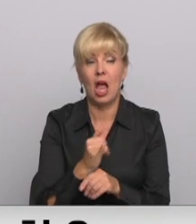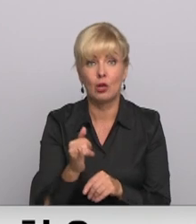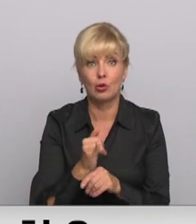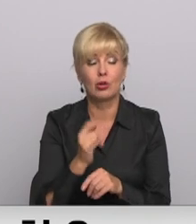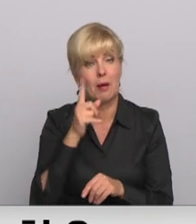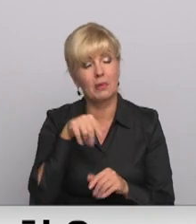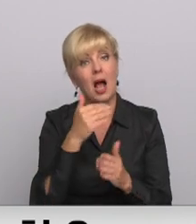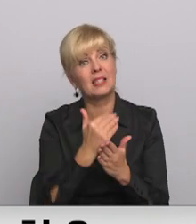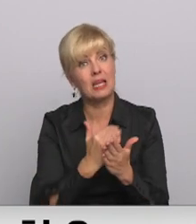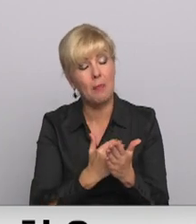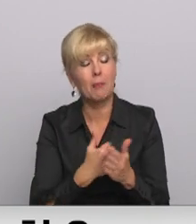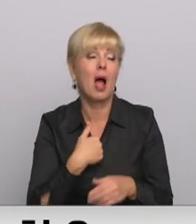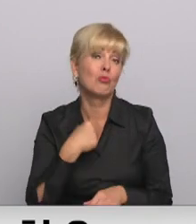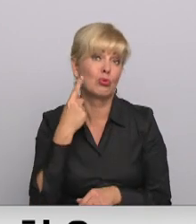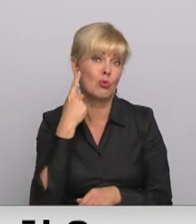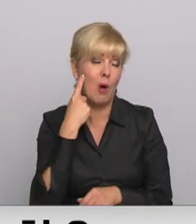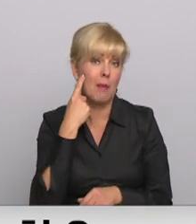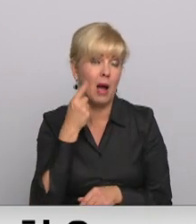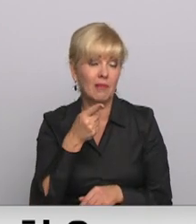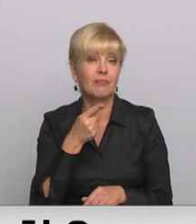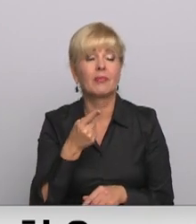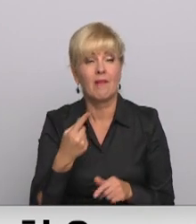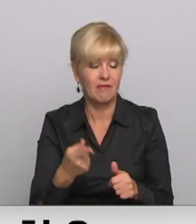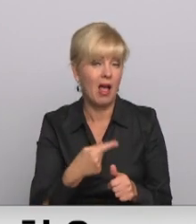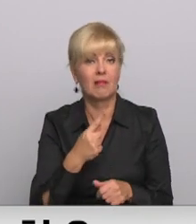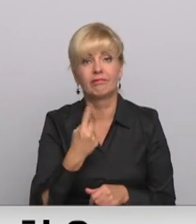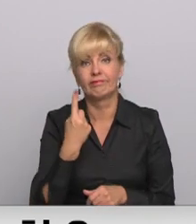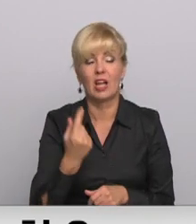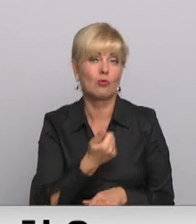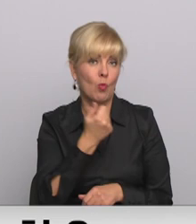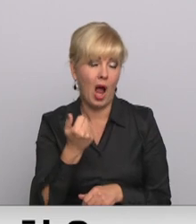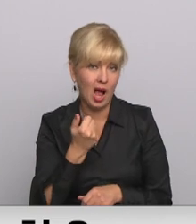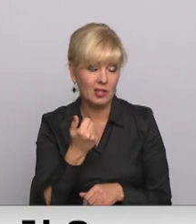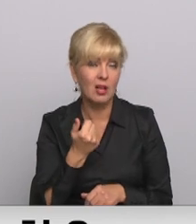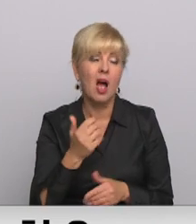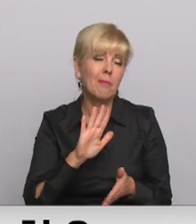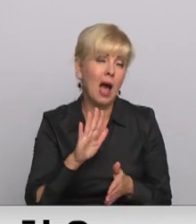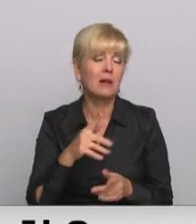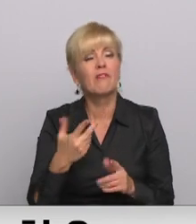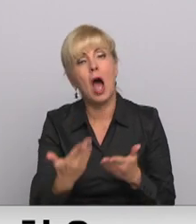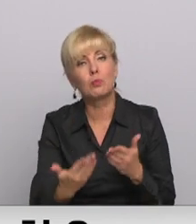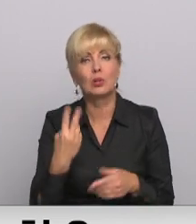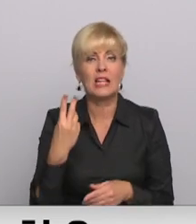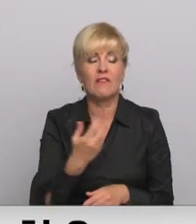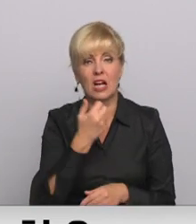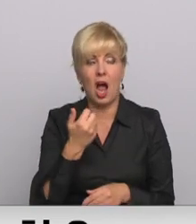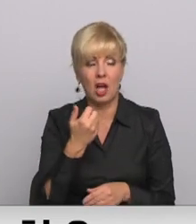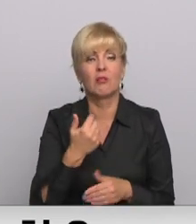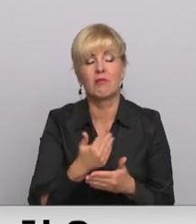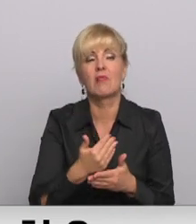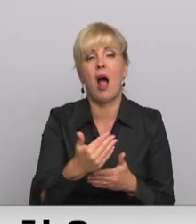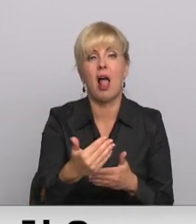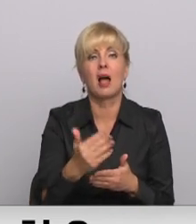ar prasībām. Līdz ar to es domāju, ka vēl vismaz gads paies, ja ne divi, kamēr mēs tiksim tālā